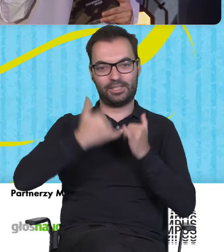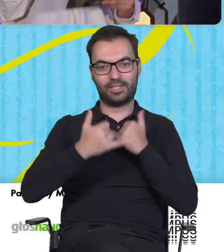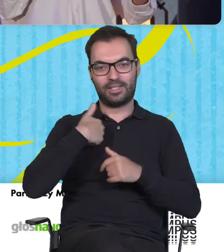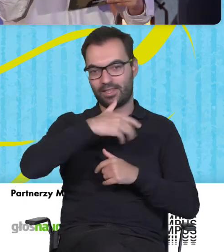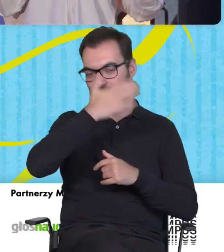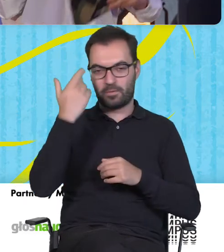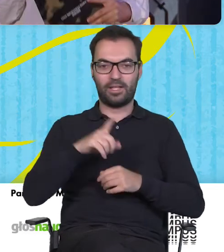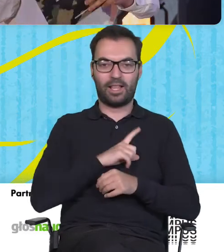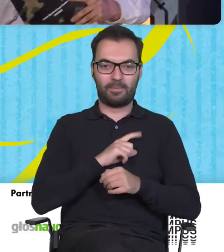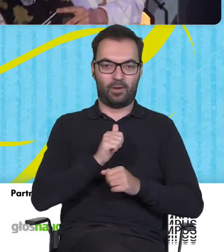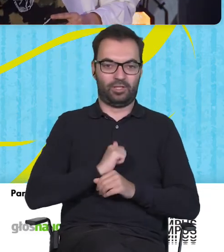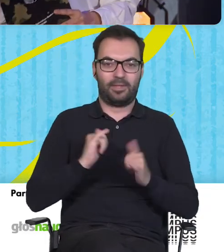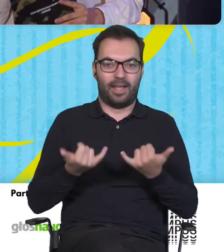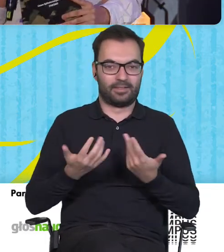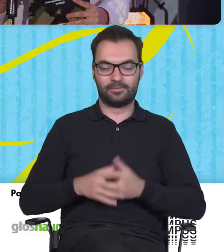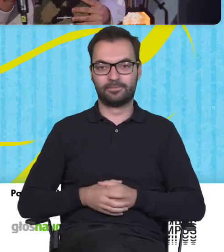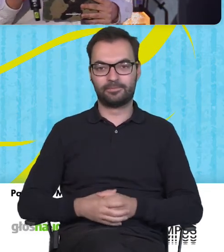potrafić zadbać o samego siebie.